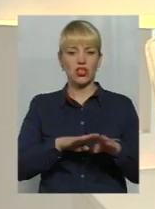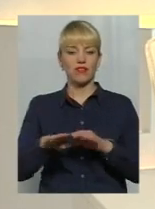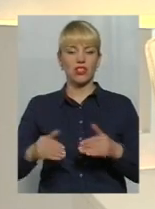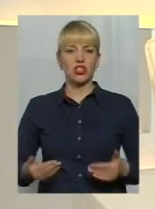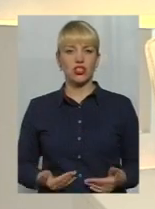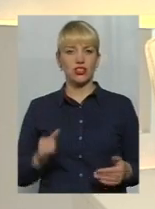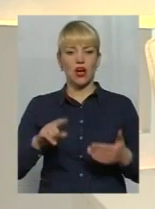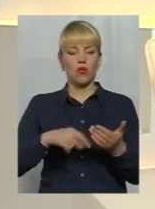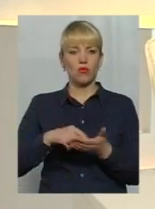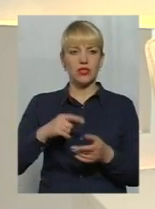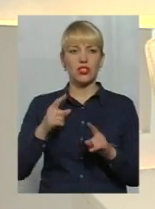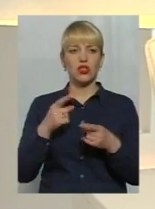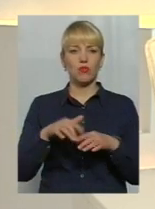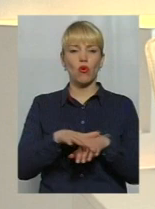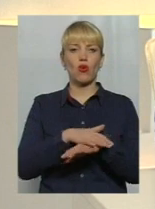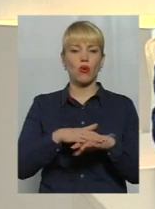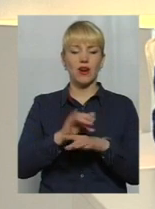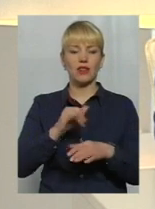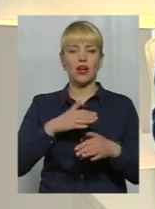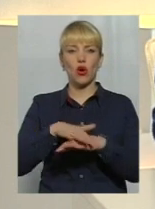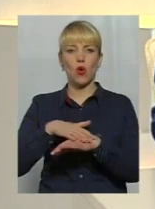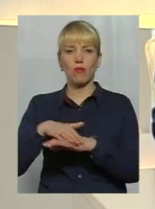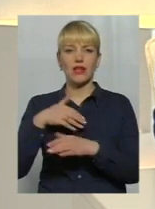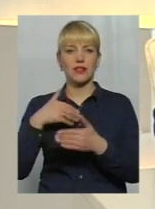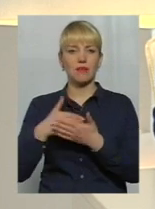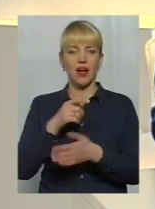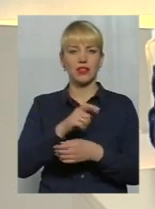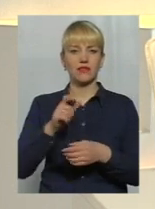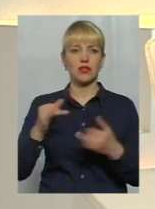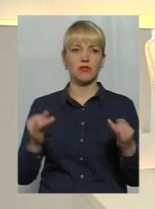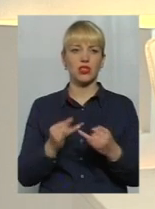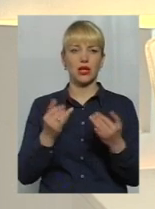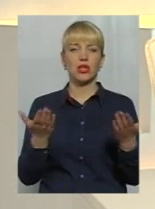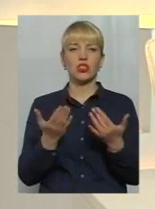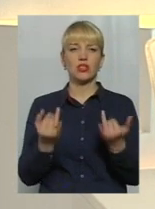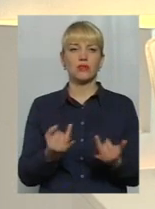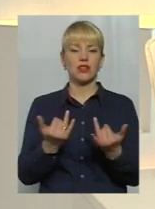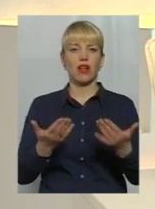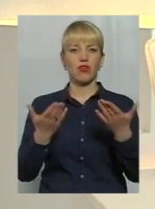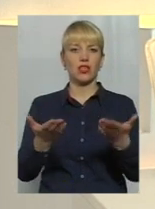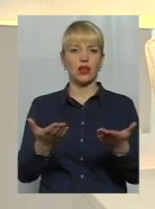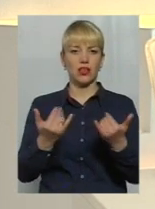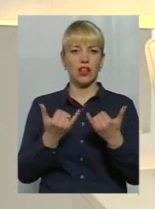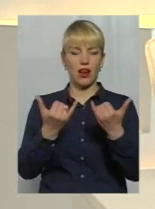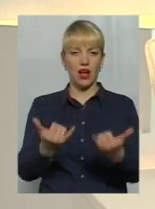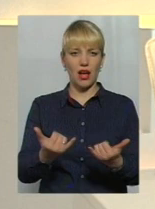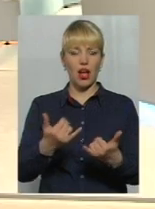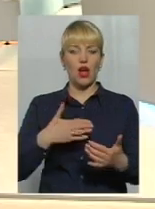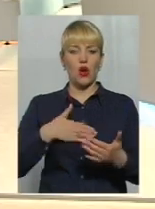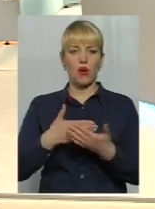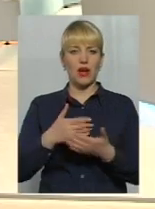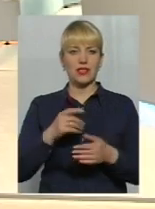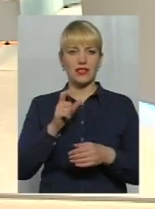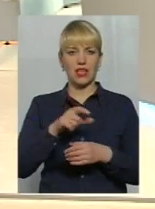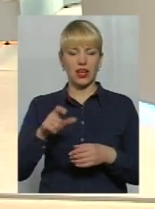громаді, громадським активістам цікавий цей проєкт? Чим він цікавий для громадських активістів? Ну, по-перше,